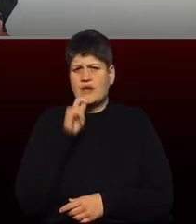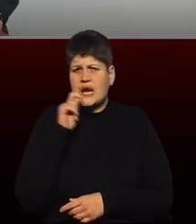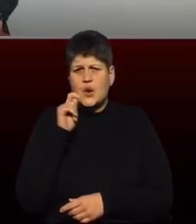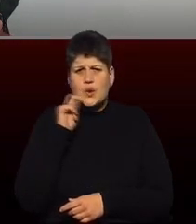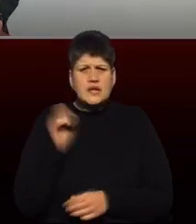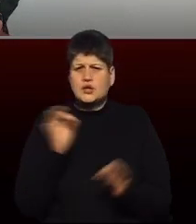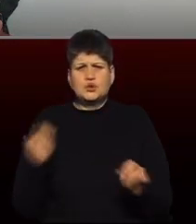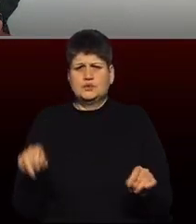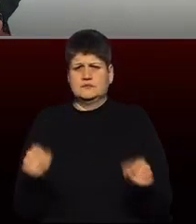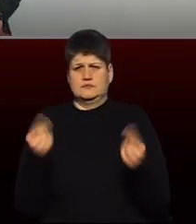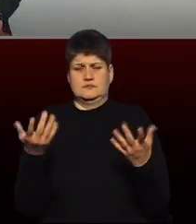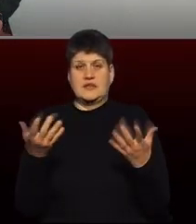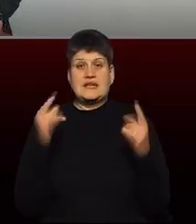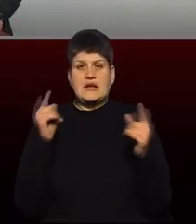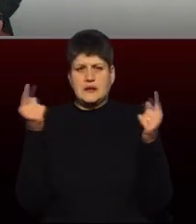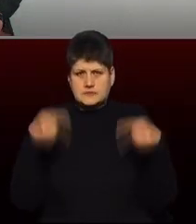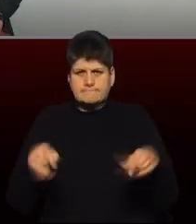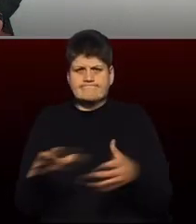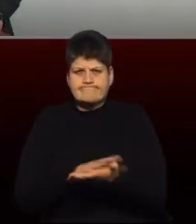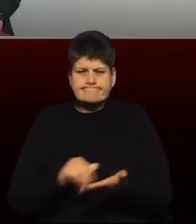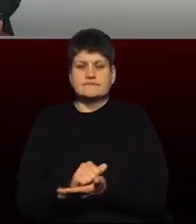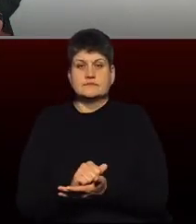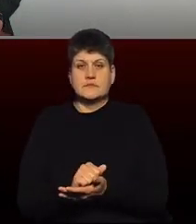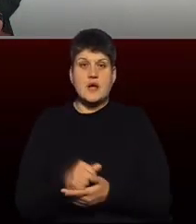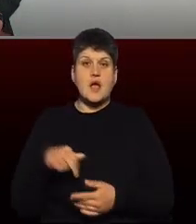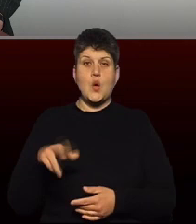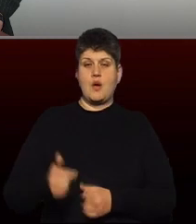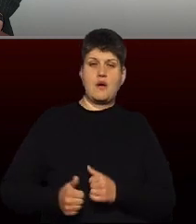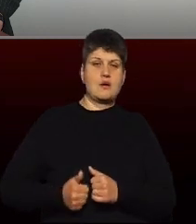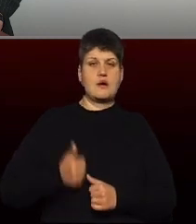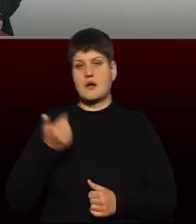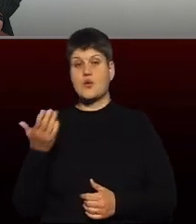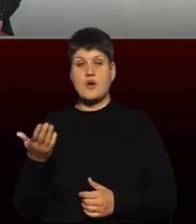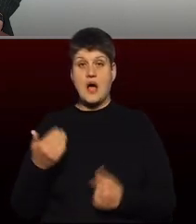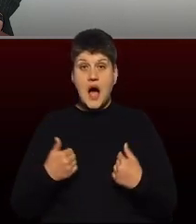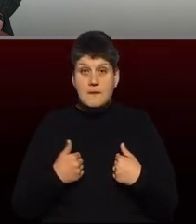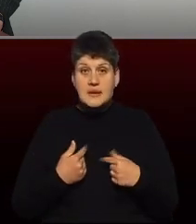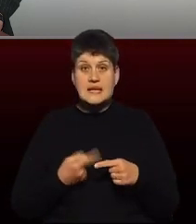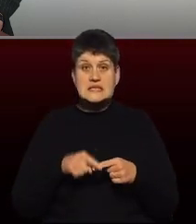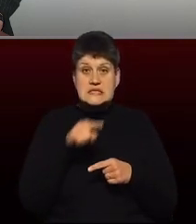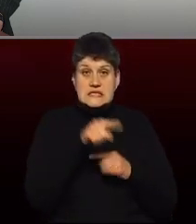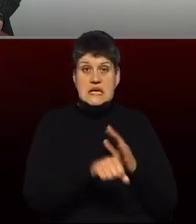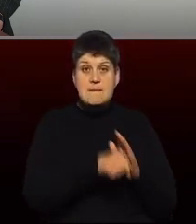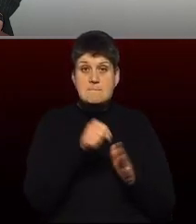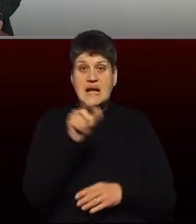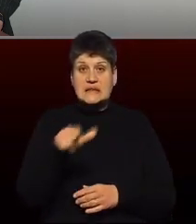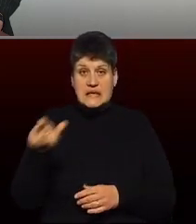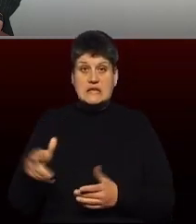знищили. І вони ходять як герої. А ми за тих бандитів будемо платити все.